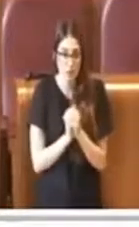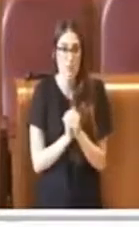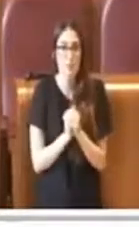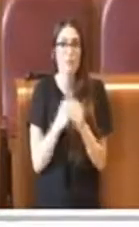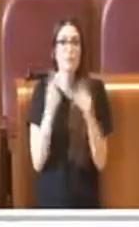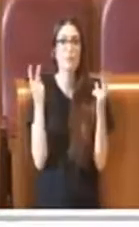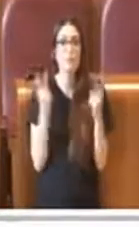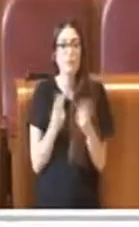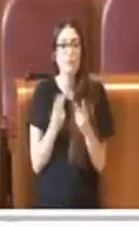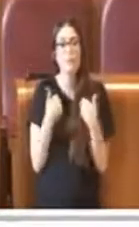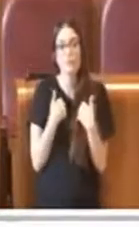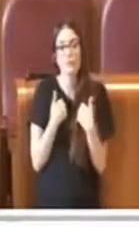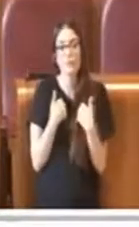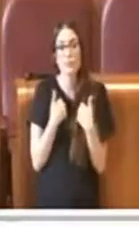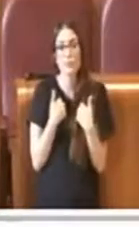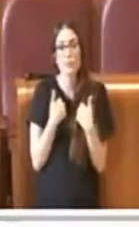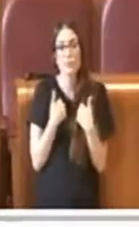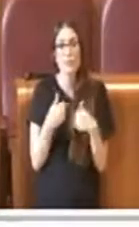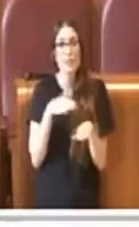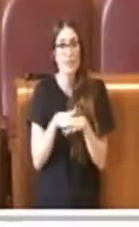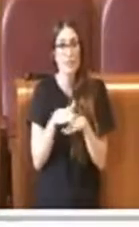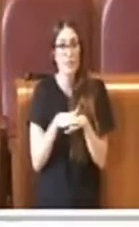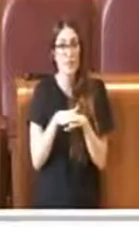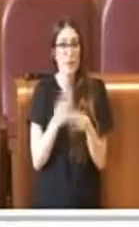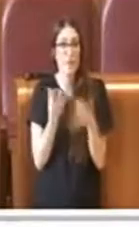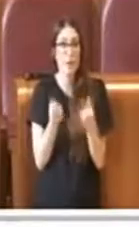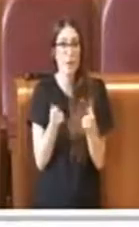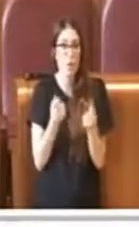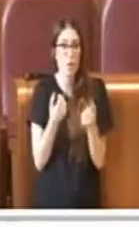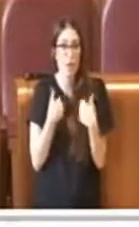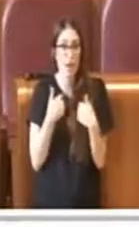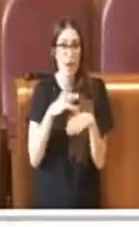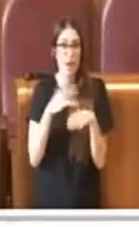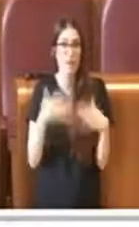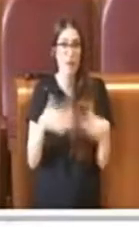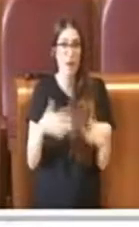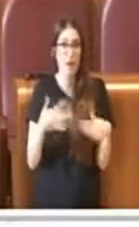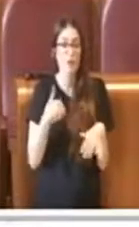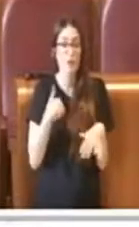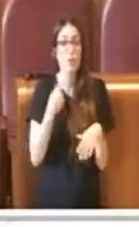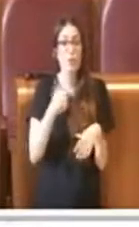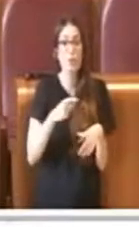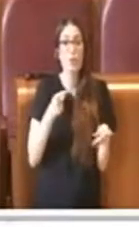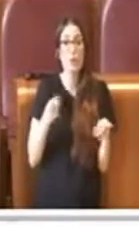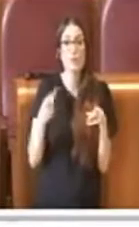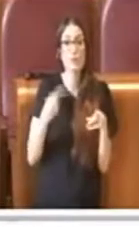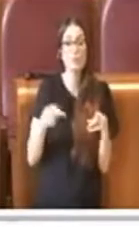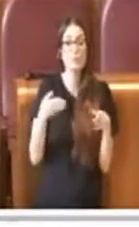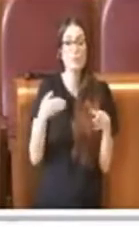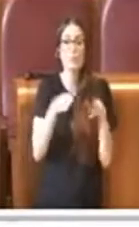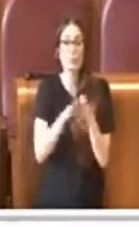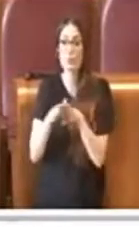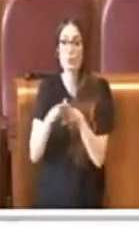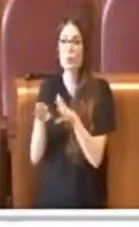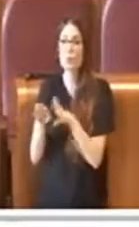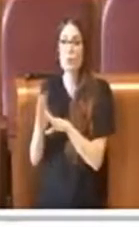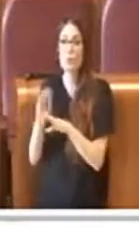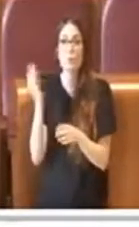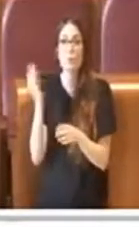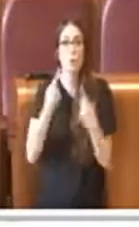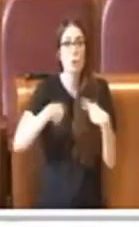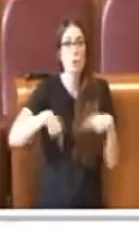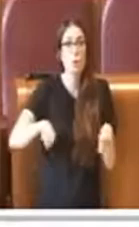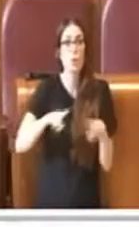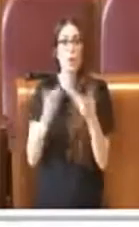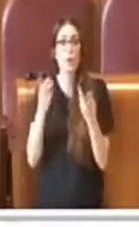la mia esperienza è stata concreta, perché devo dire che in questo periodo di chiusura, dove comunque tutte le riunioni e gli incontri